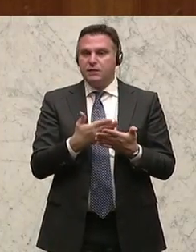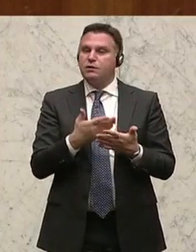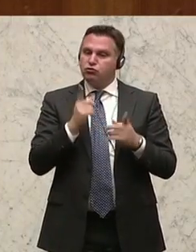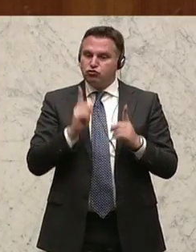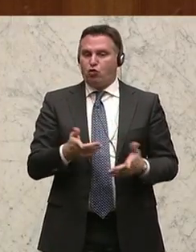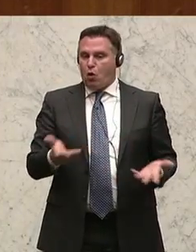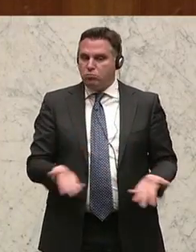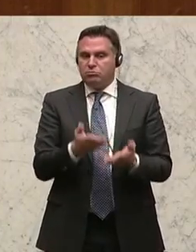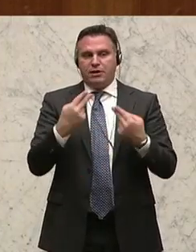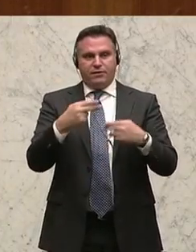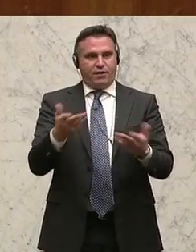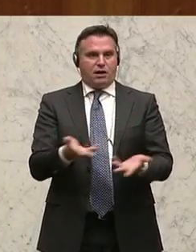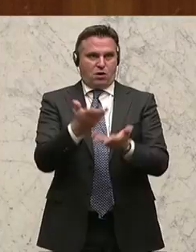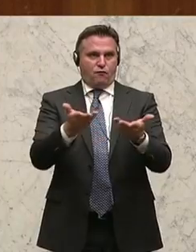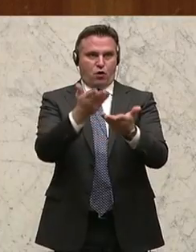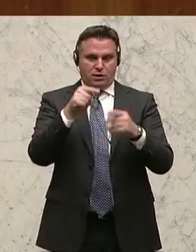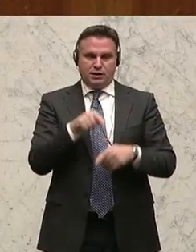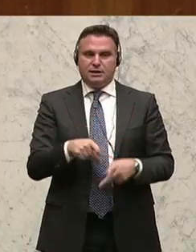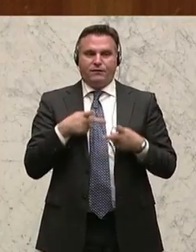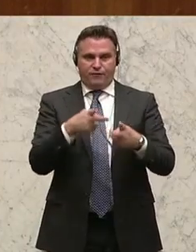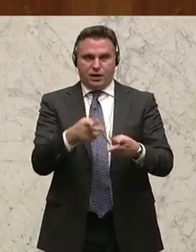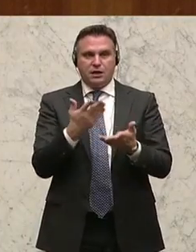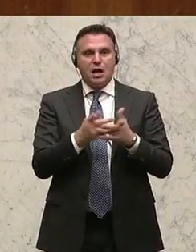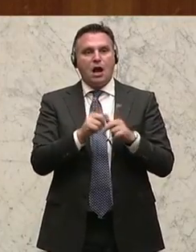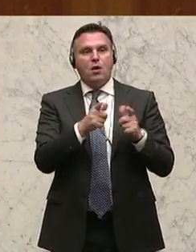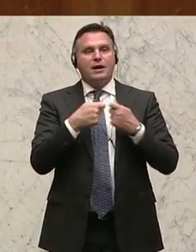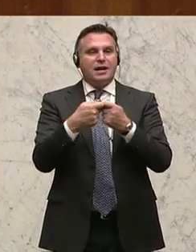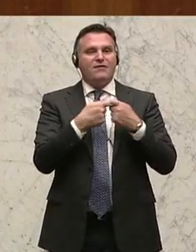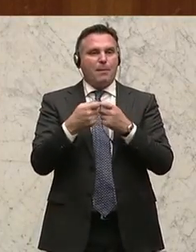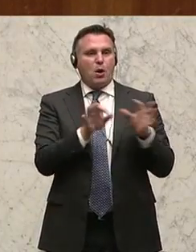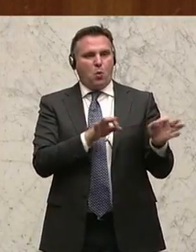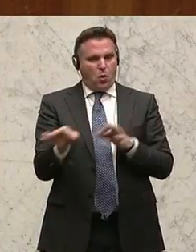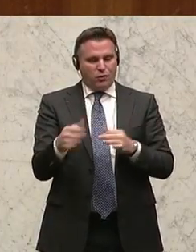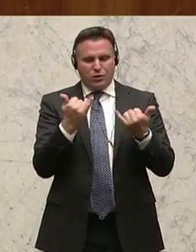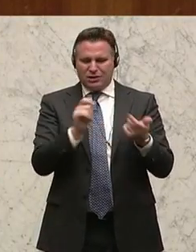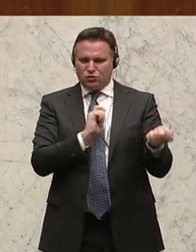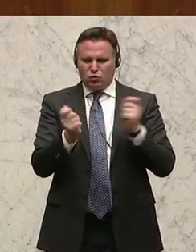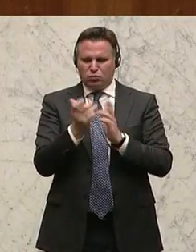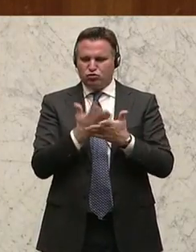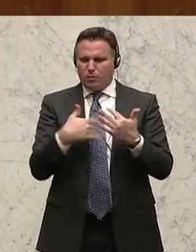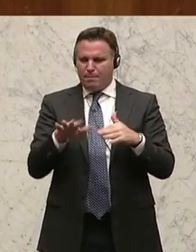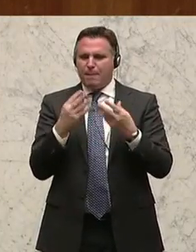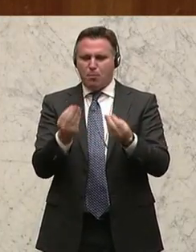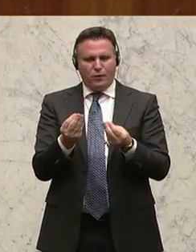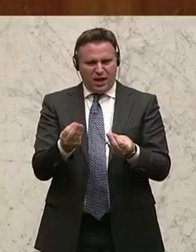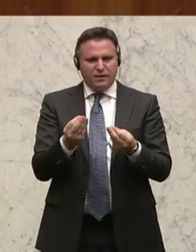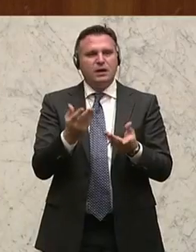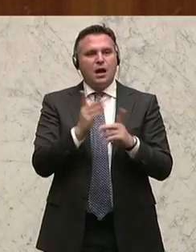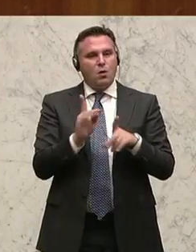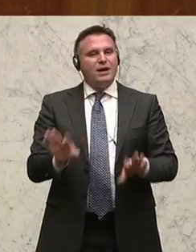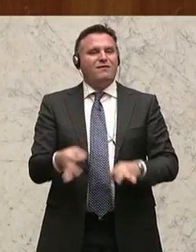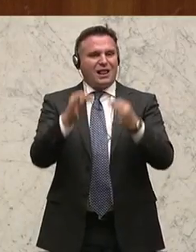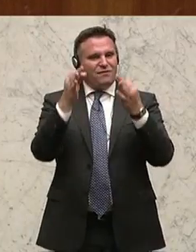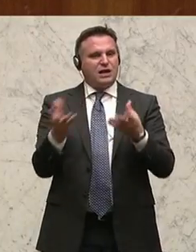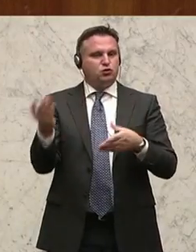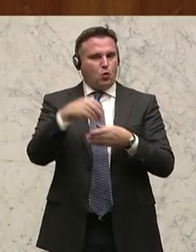Linie bleiben. Und deshalb ist es auch wichtig, dass wir die Gewerbeordnung, die wir ja jetzt gerade modernisieren, dass wir also hier diese Qualifikationen